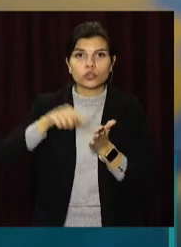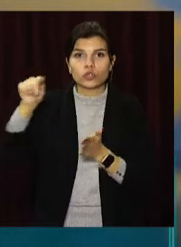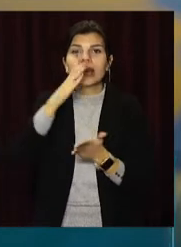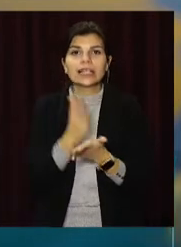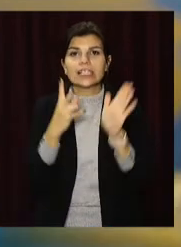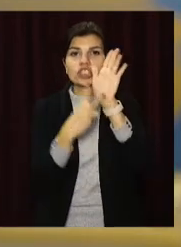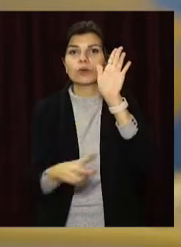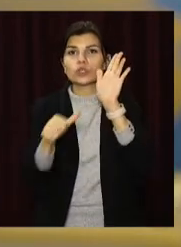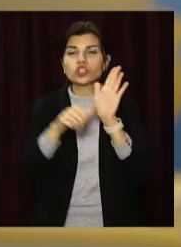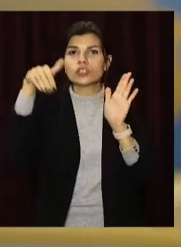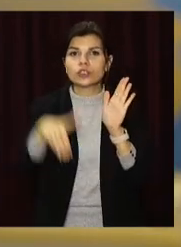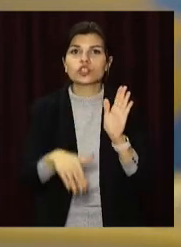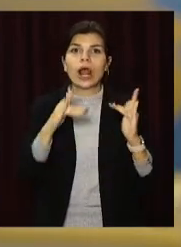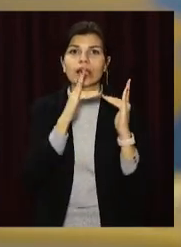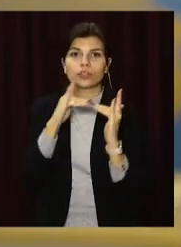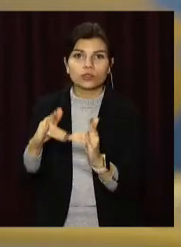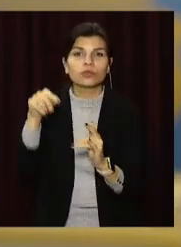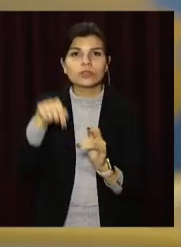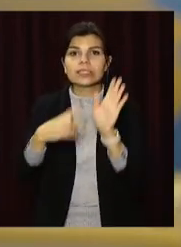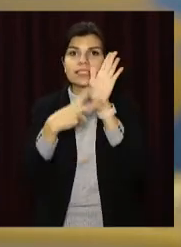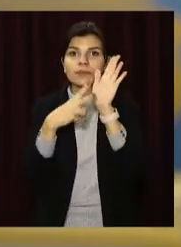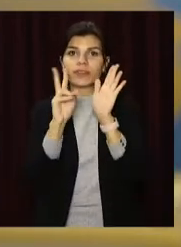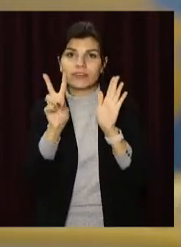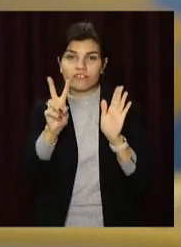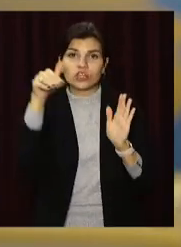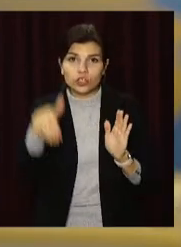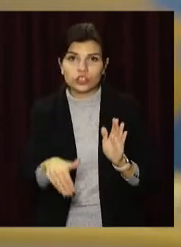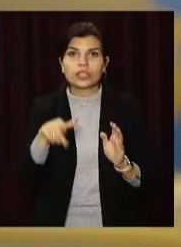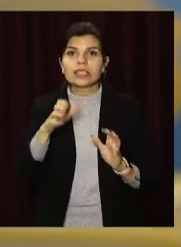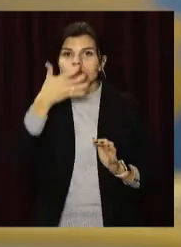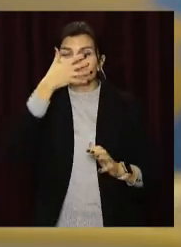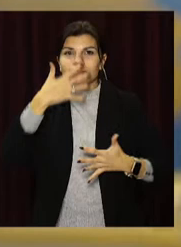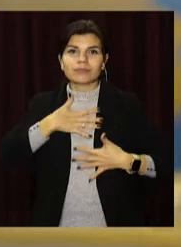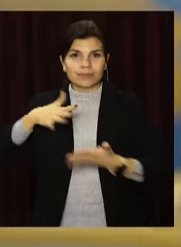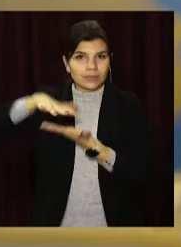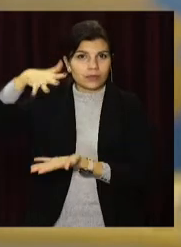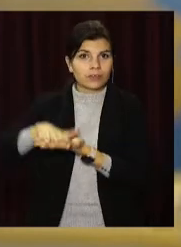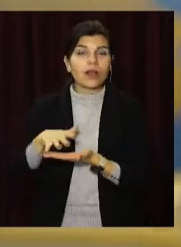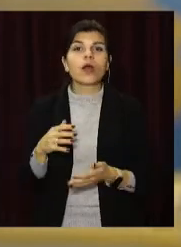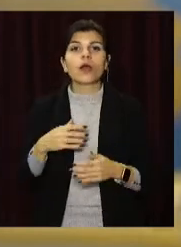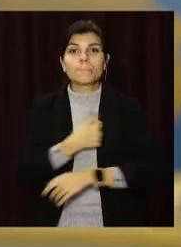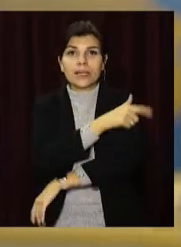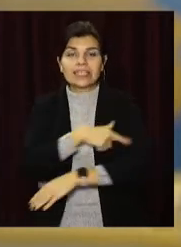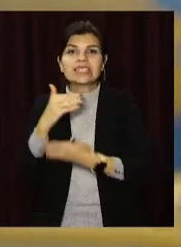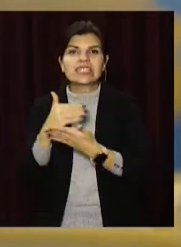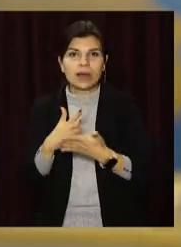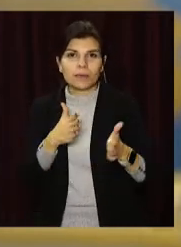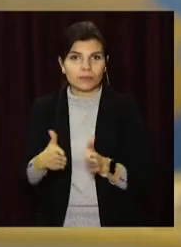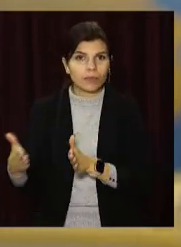Є 76 тисяч ліжок, з них 72 тисячі з киснем. Медична система